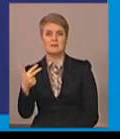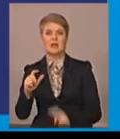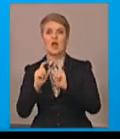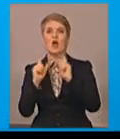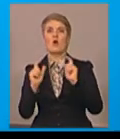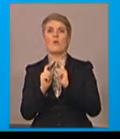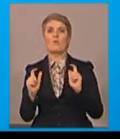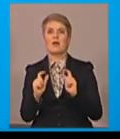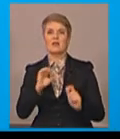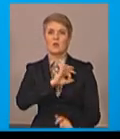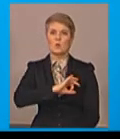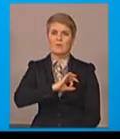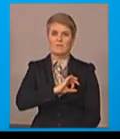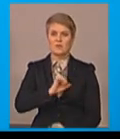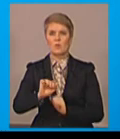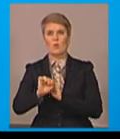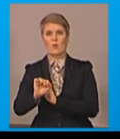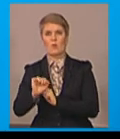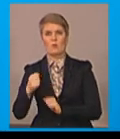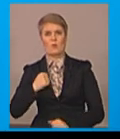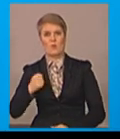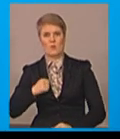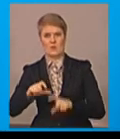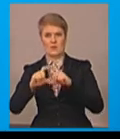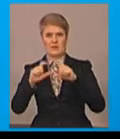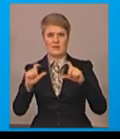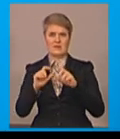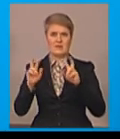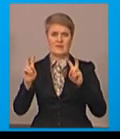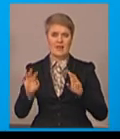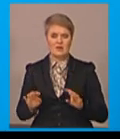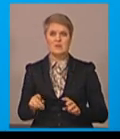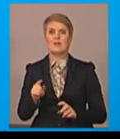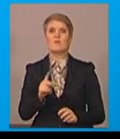діяльністю. Серед них концерти – концерни Калашніков, Міг та Федеральна служба безпеки.